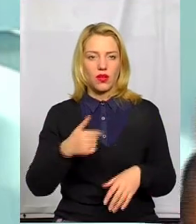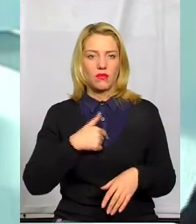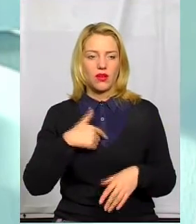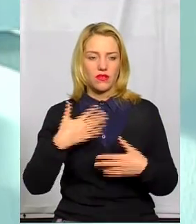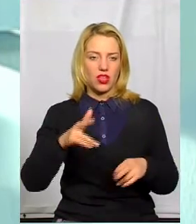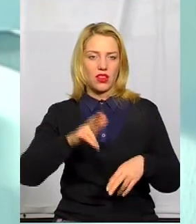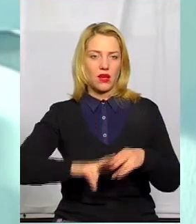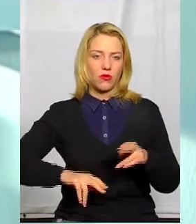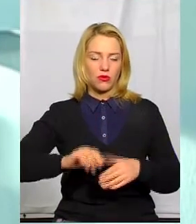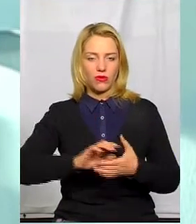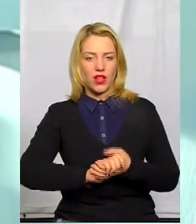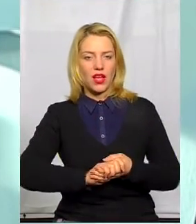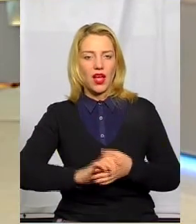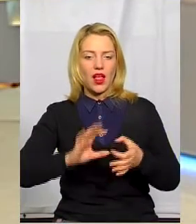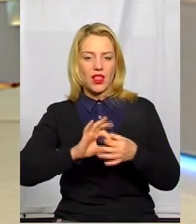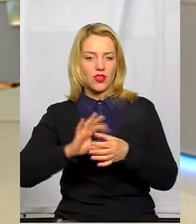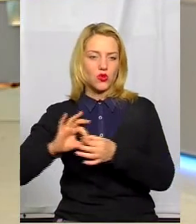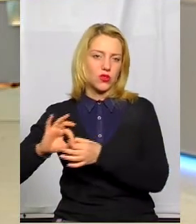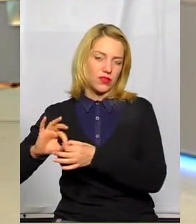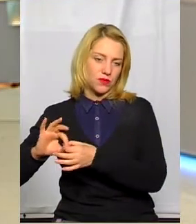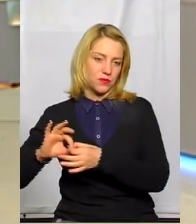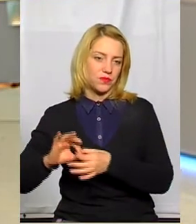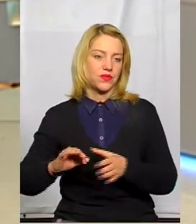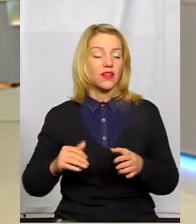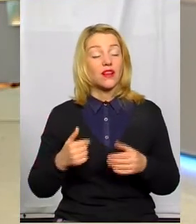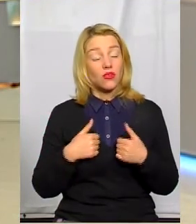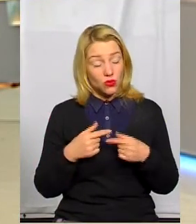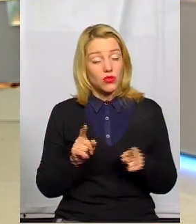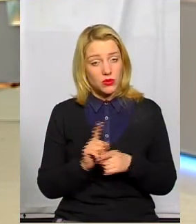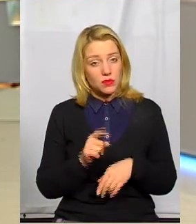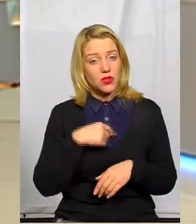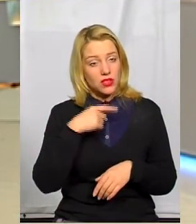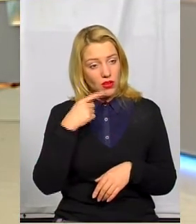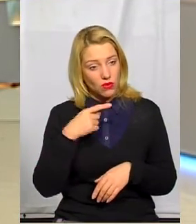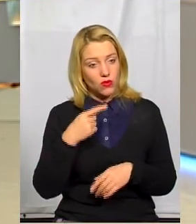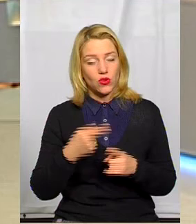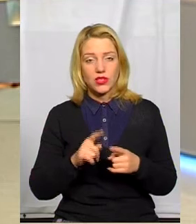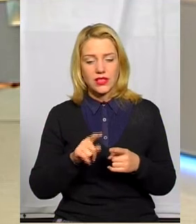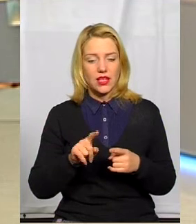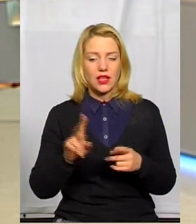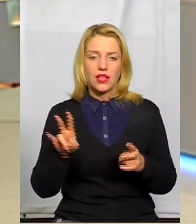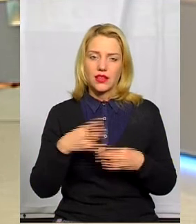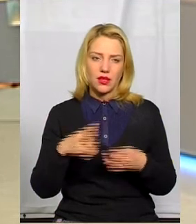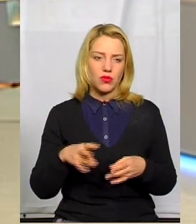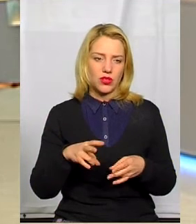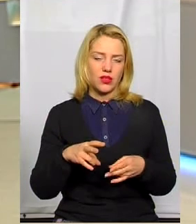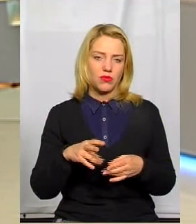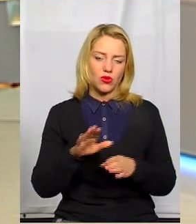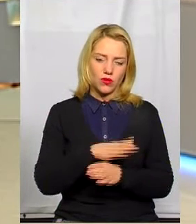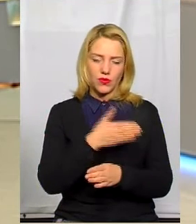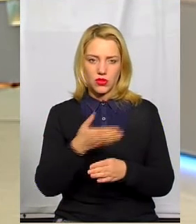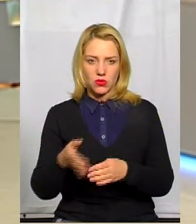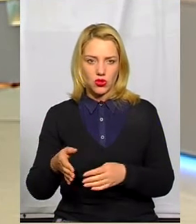набудували ланцюгів по там вони поєднують. Так, ні, я за що і кажу, що, значить, це відривати не потрібно, не від іншого.